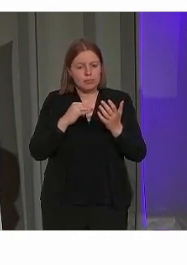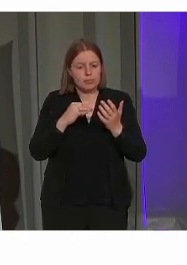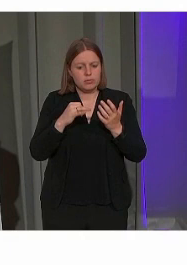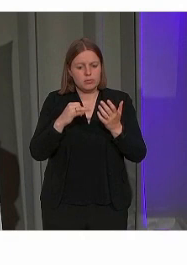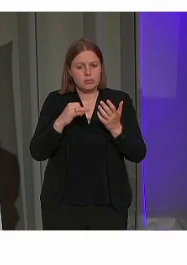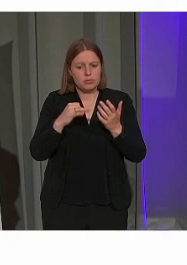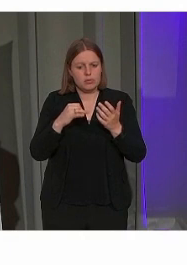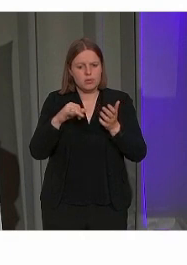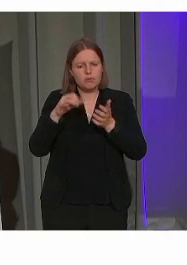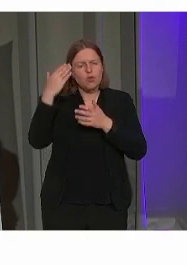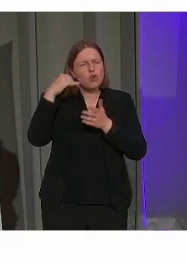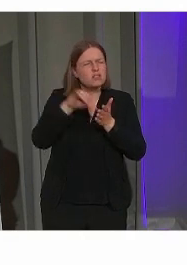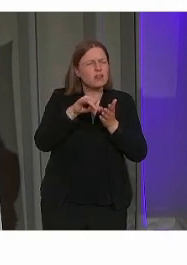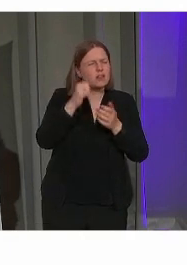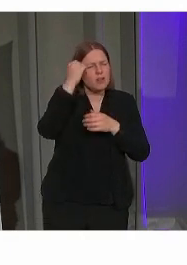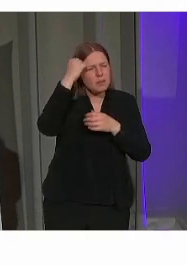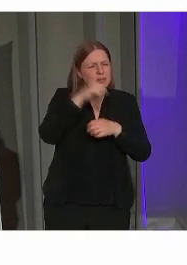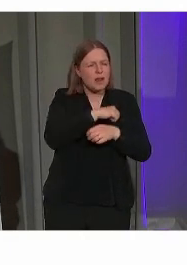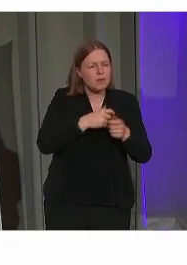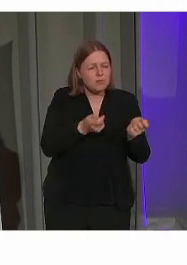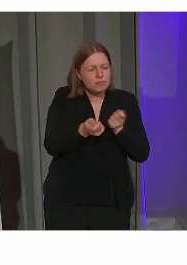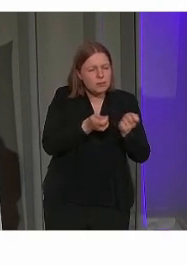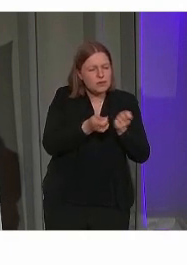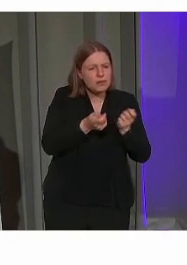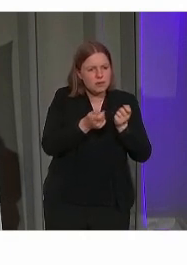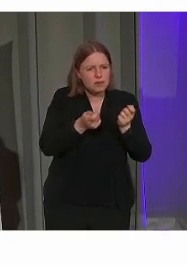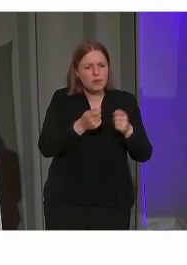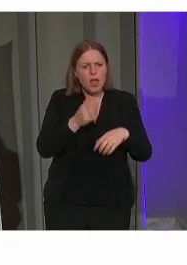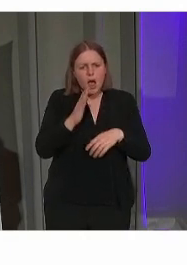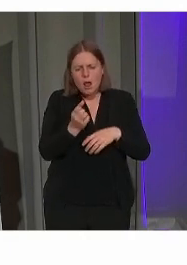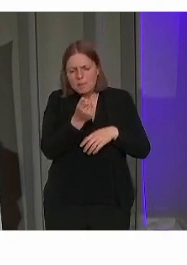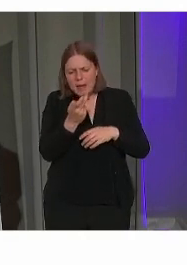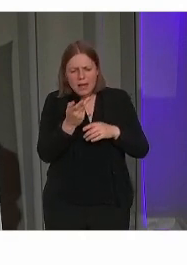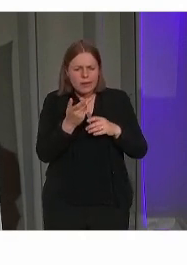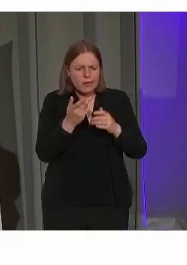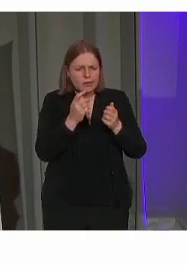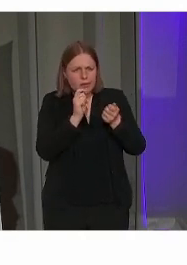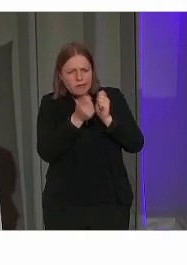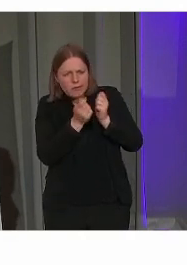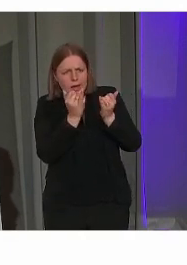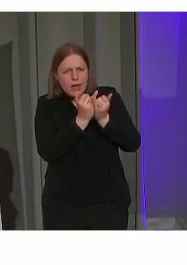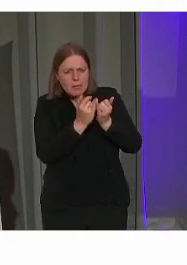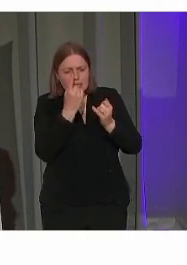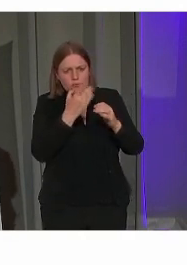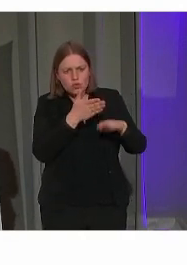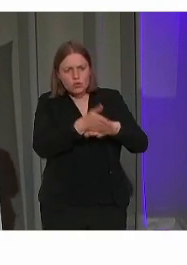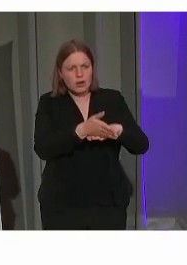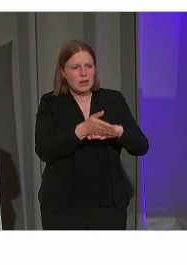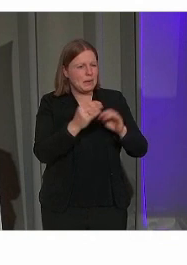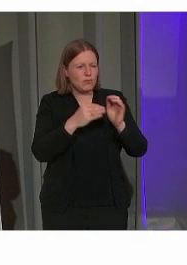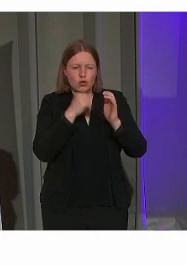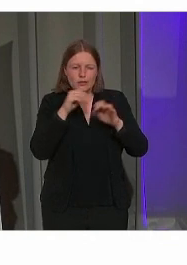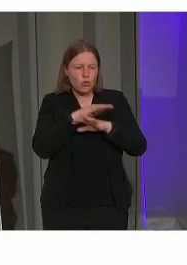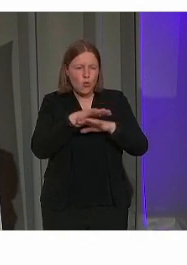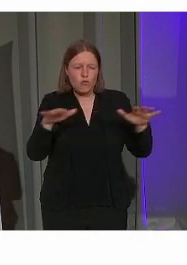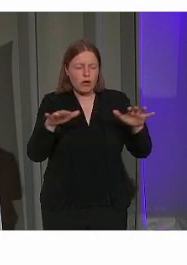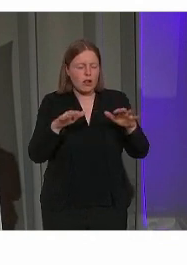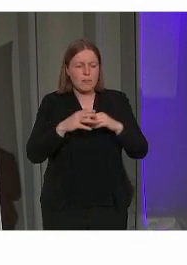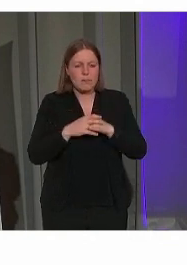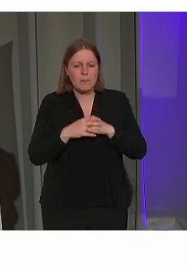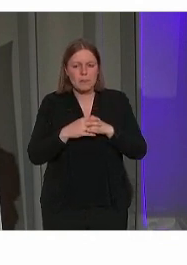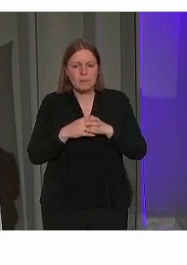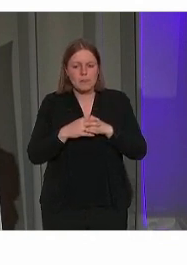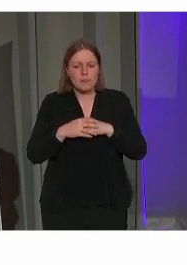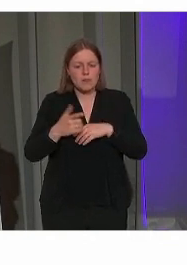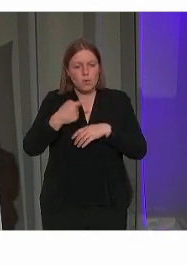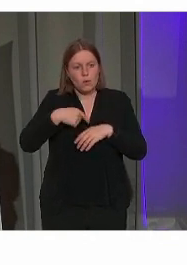stad Dammen in beheer had. Zij hadden rond toegankelijkheid enkele ingrepen gedaan, maar niet overal. En een aantal extra